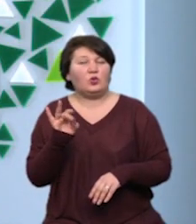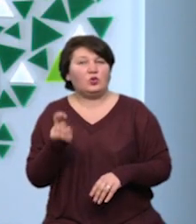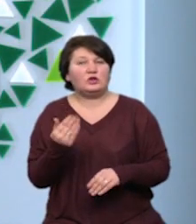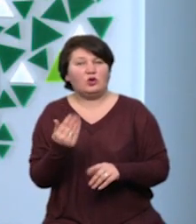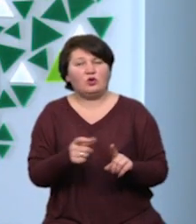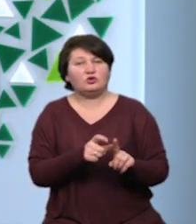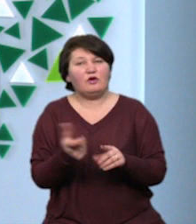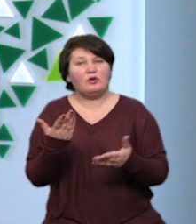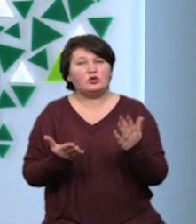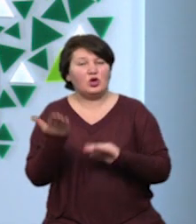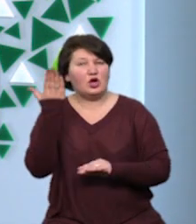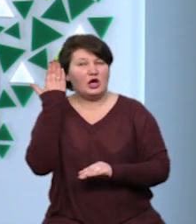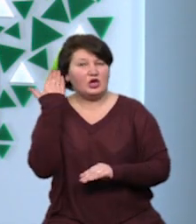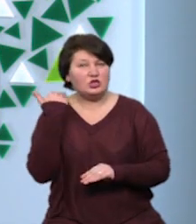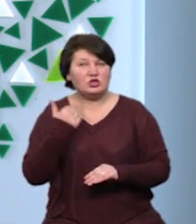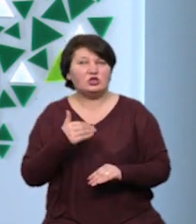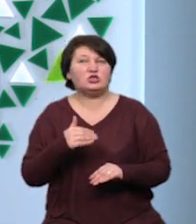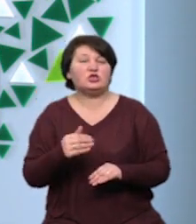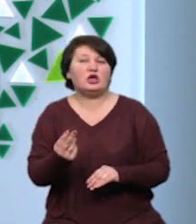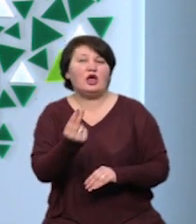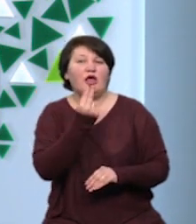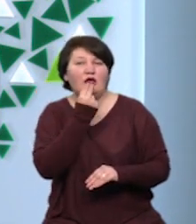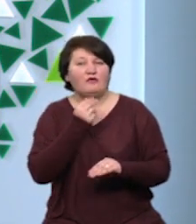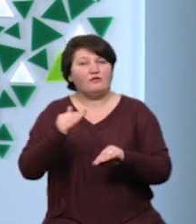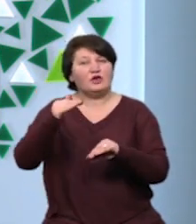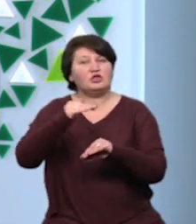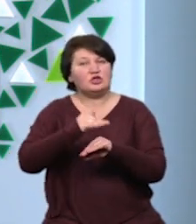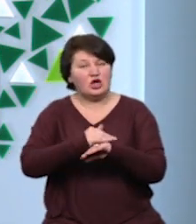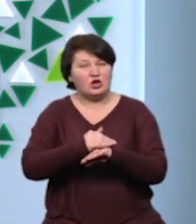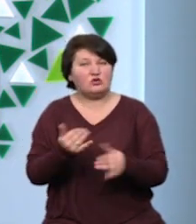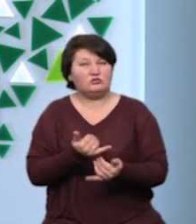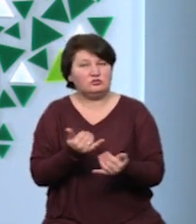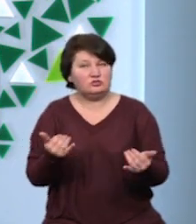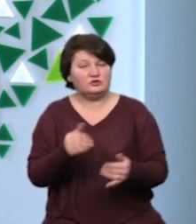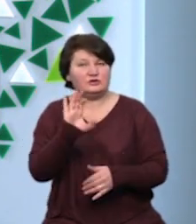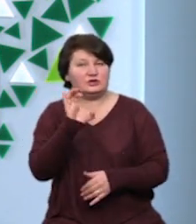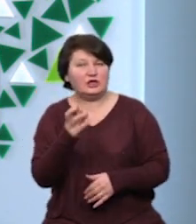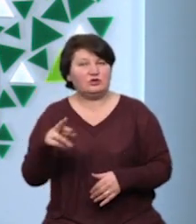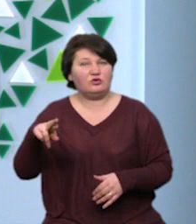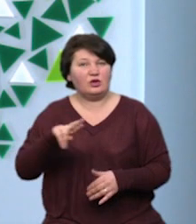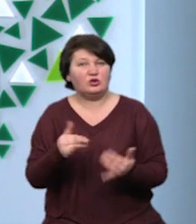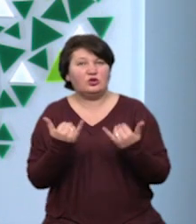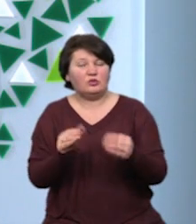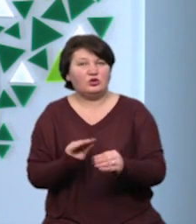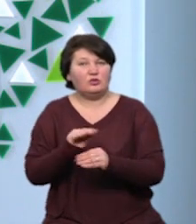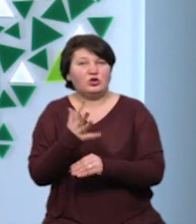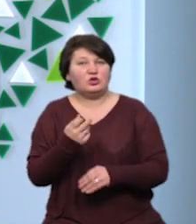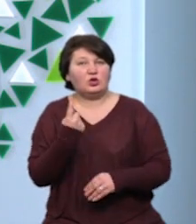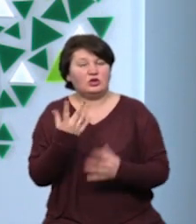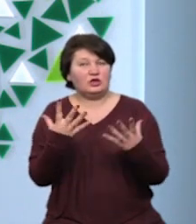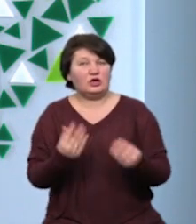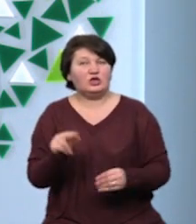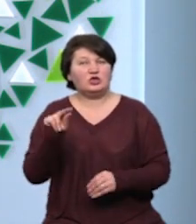словами, якщо раніше в вечері влаштовували в серду та п'ятницю, то тепер додали ще один день – четвер.